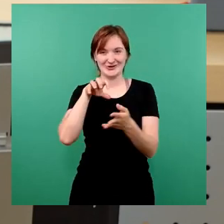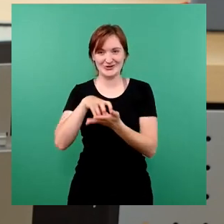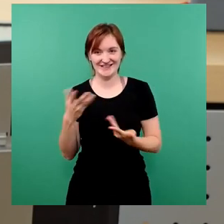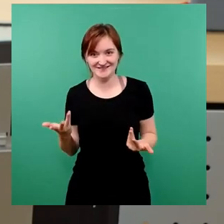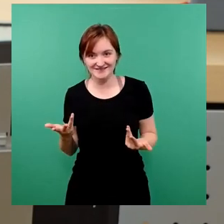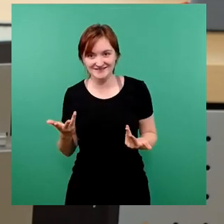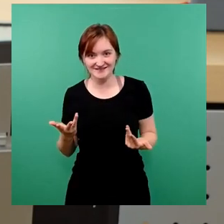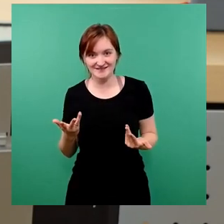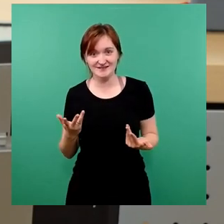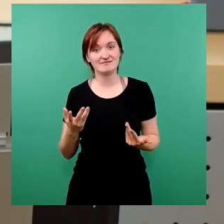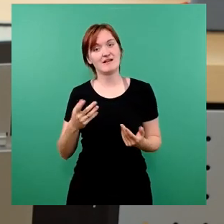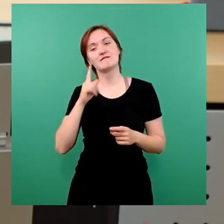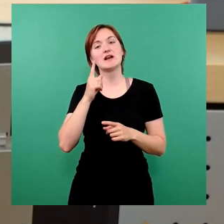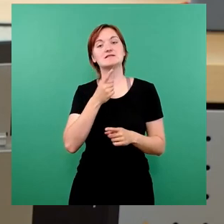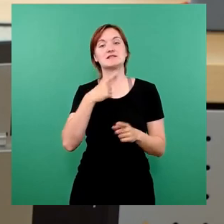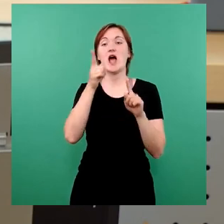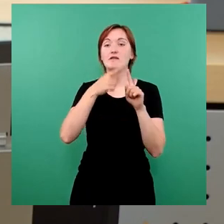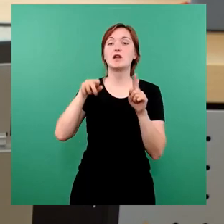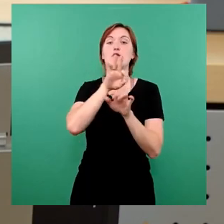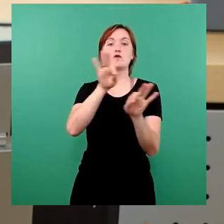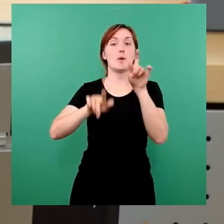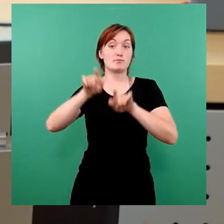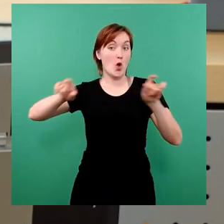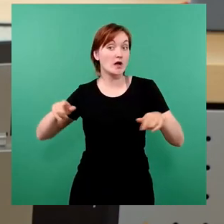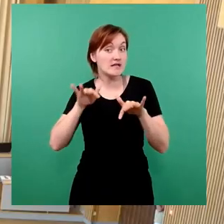befürworten. Sie wissen ja, die AfD ist für die Bürger da. Vielen Dank.